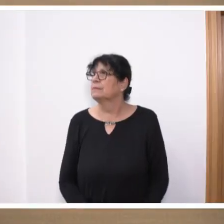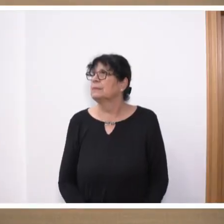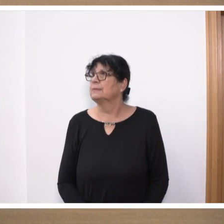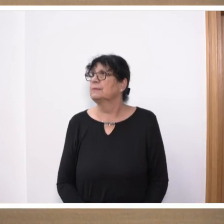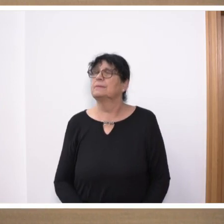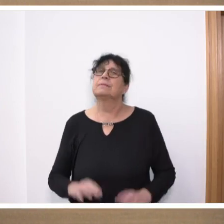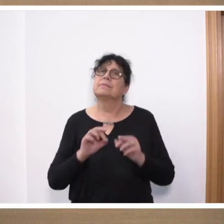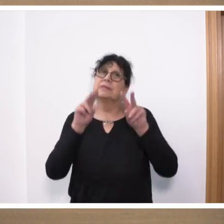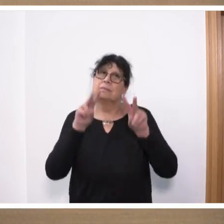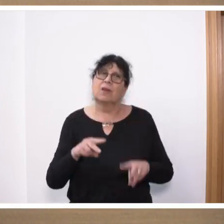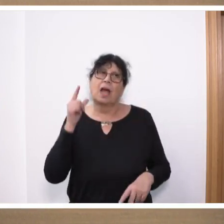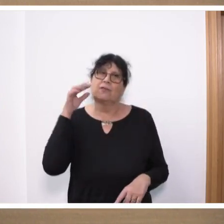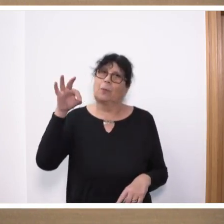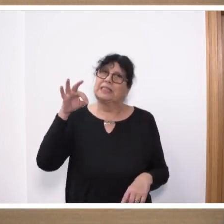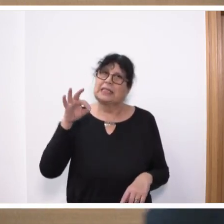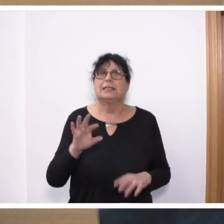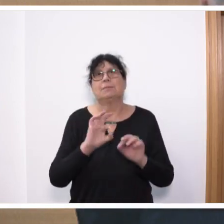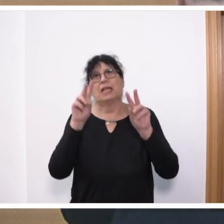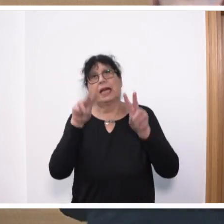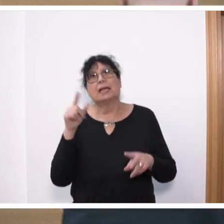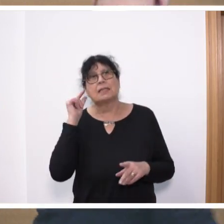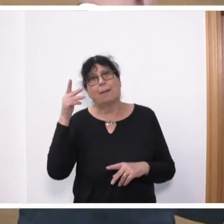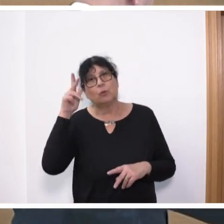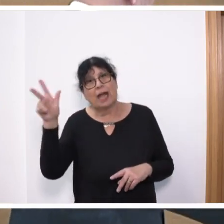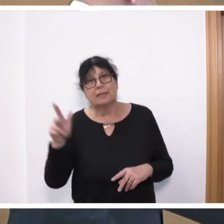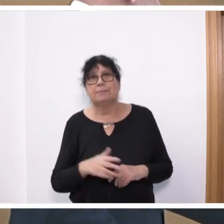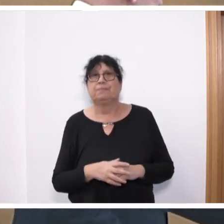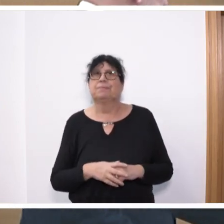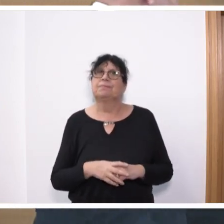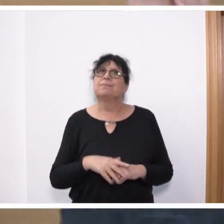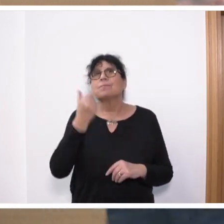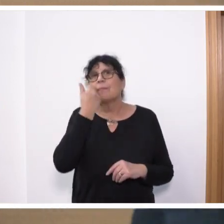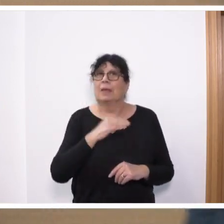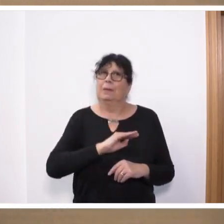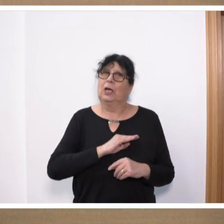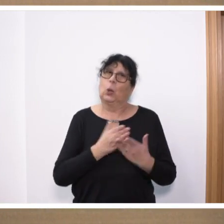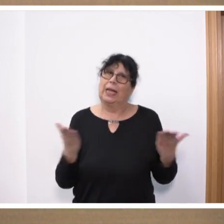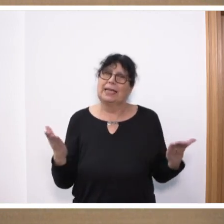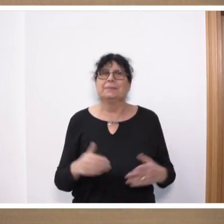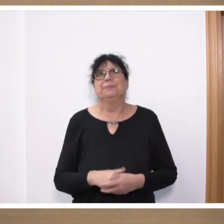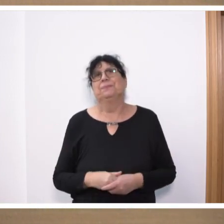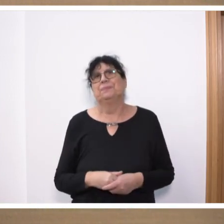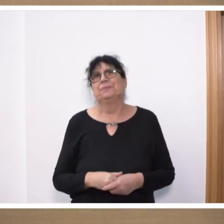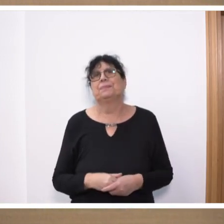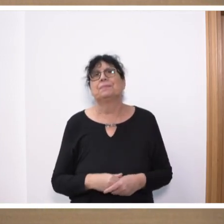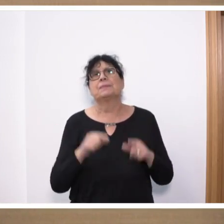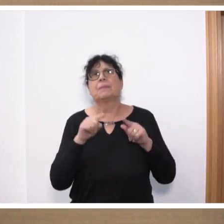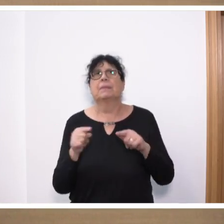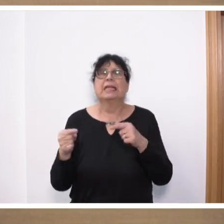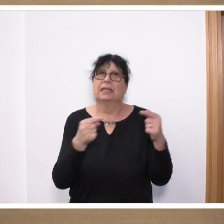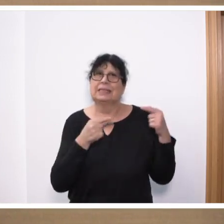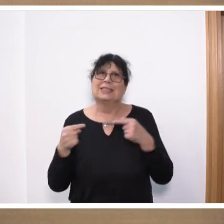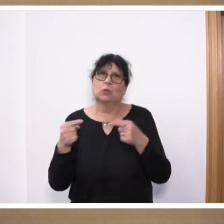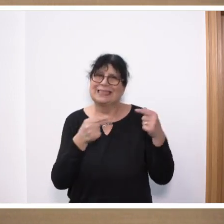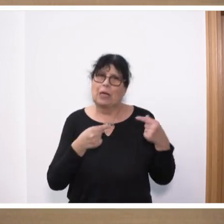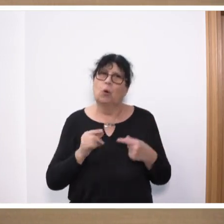Sehr geehrte Frau Präsidentin, sehr geehrte Damen und Herren, werte Kolleginnen und Kollegen. Die Diskussion über